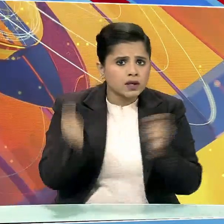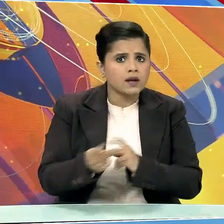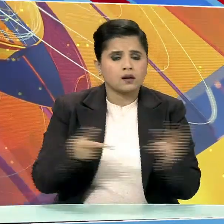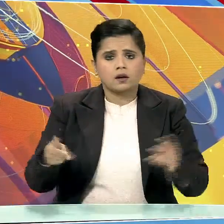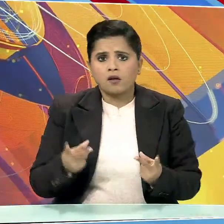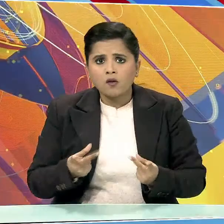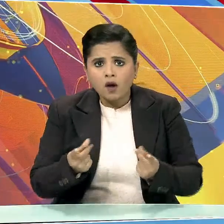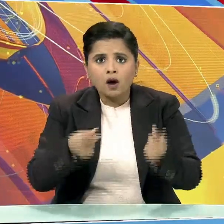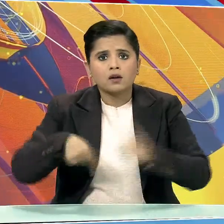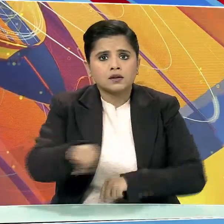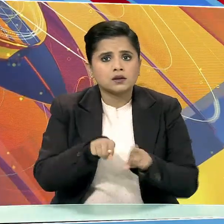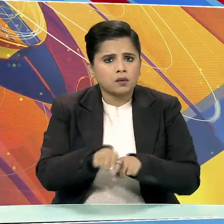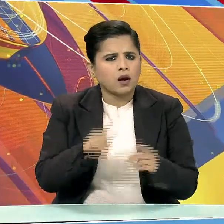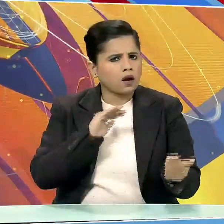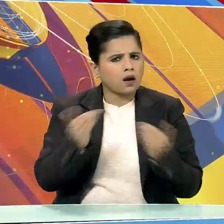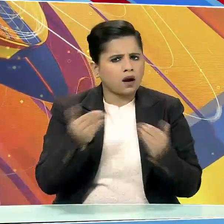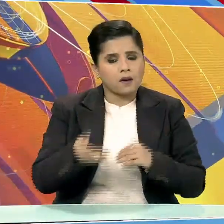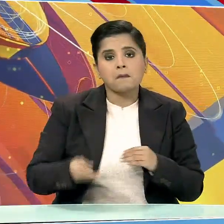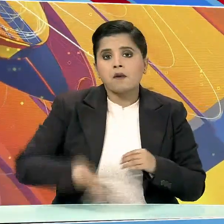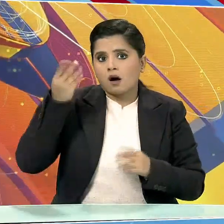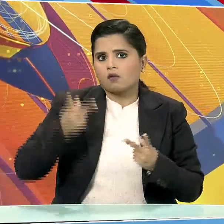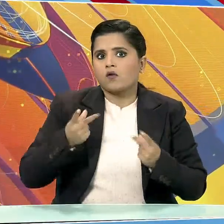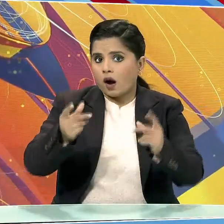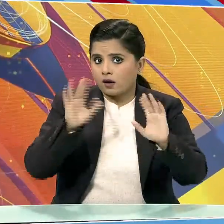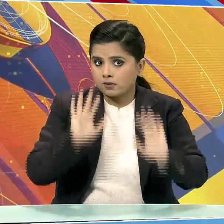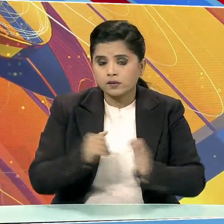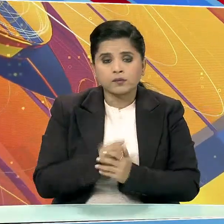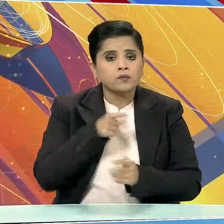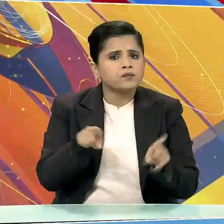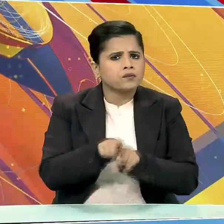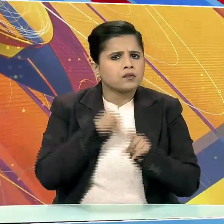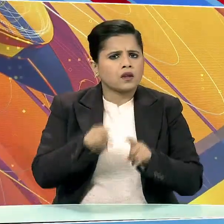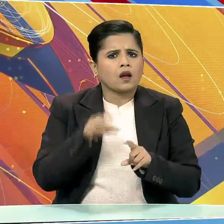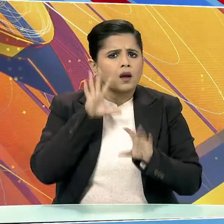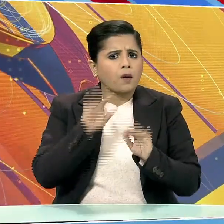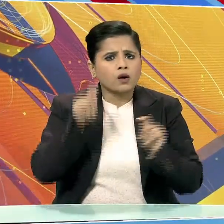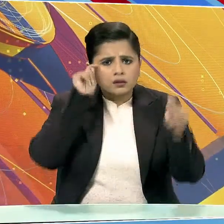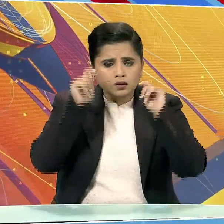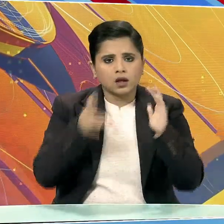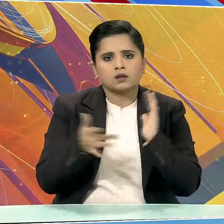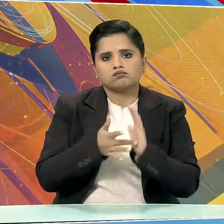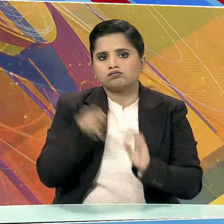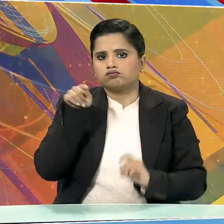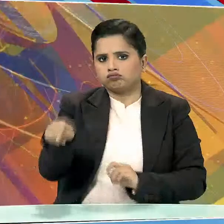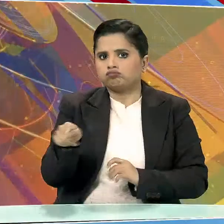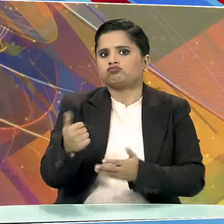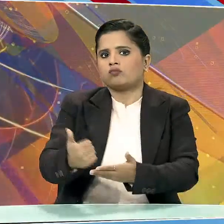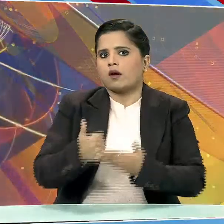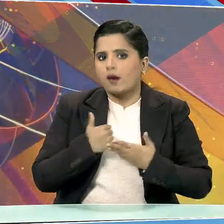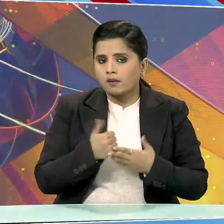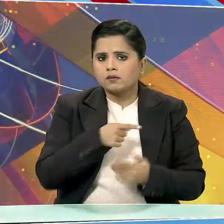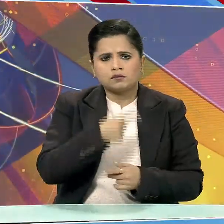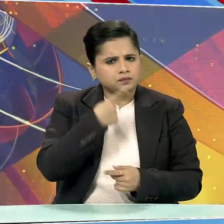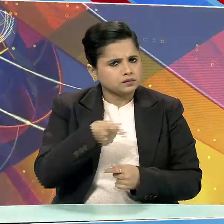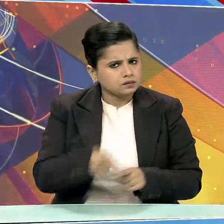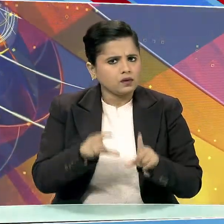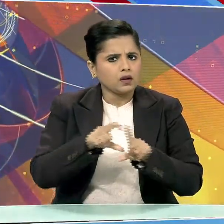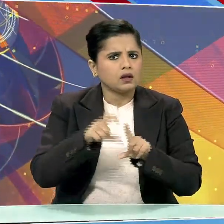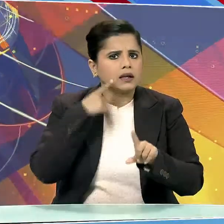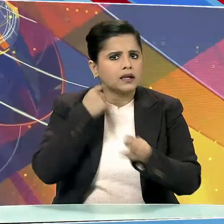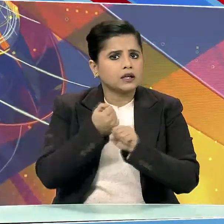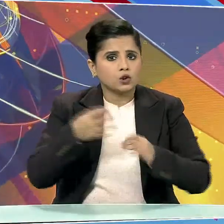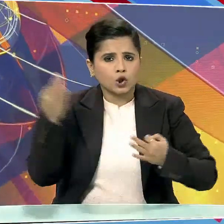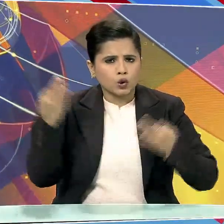आज की तुलना में अधिक तेज होगी और इसमें मुख्य भूमी का तकनीक ही होगी इसलिए डिज्टल